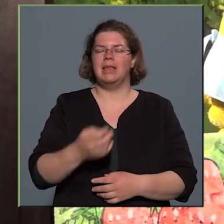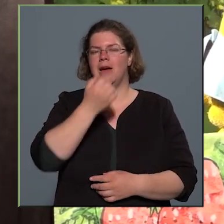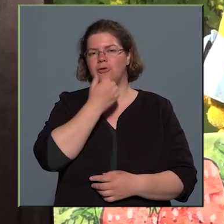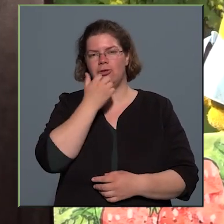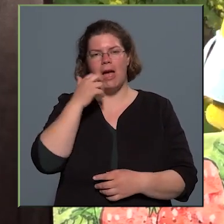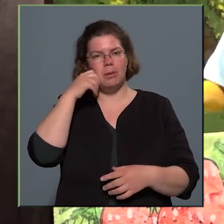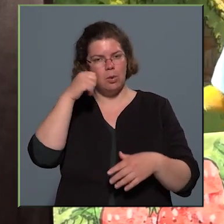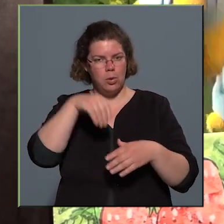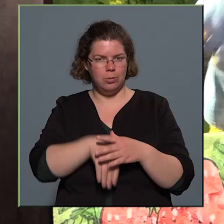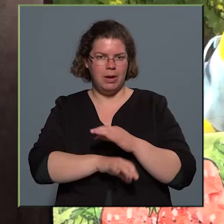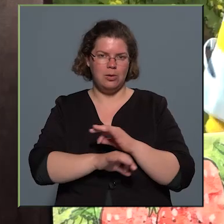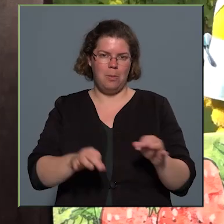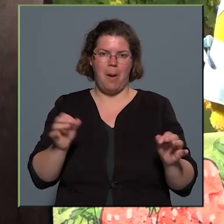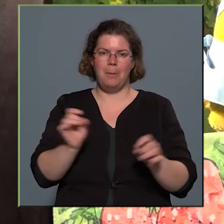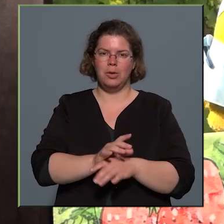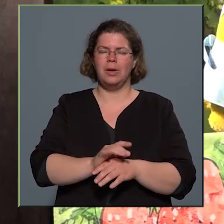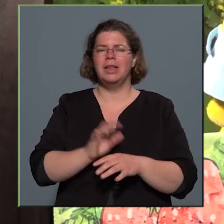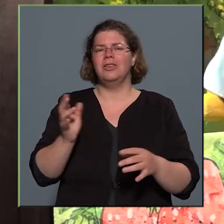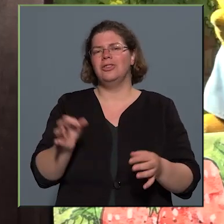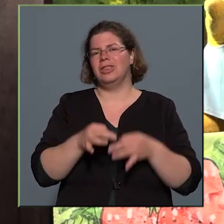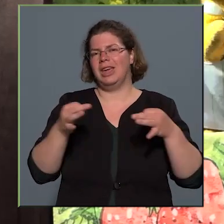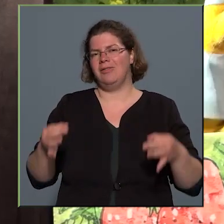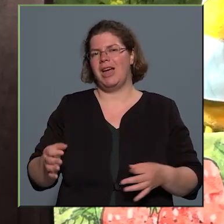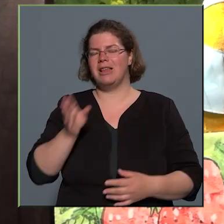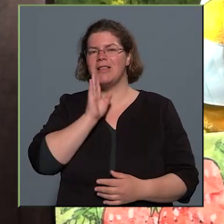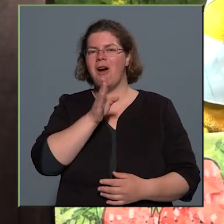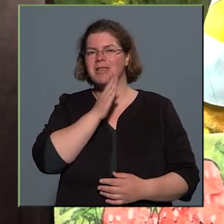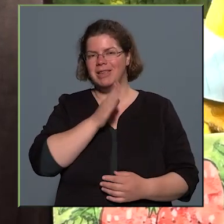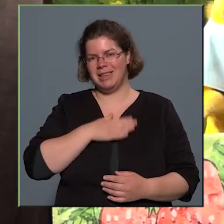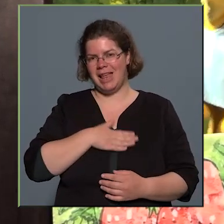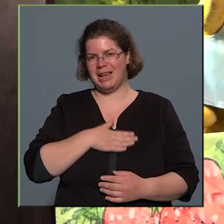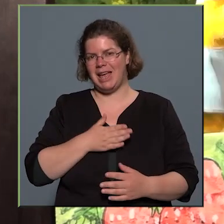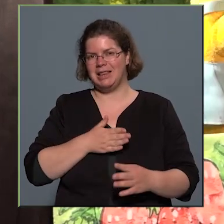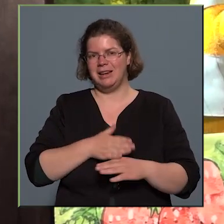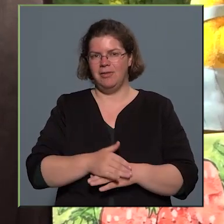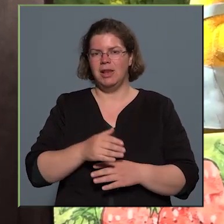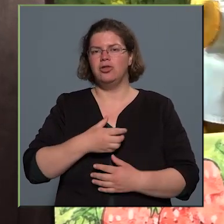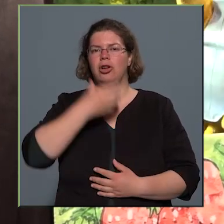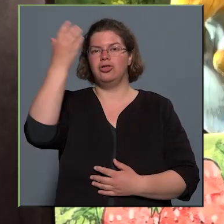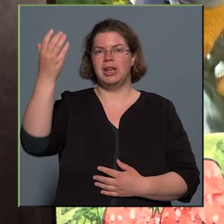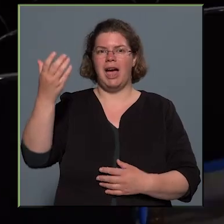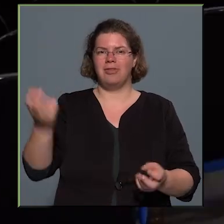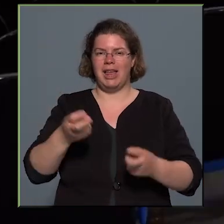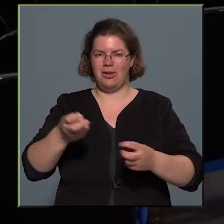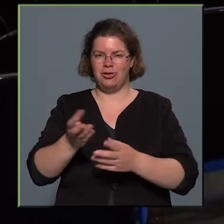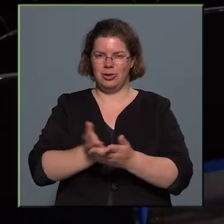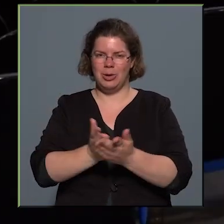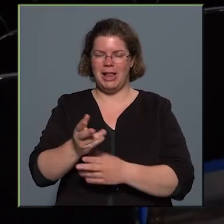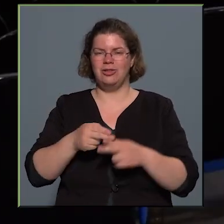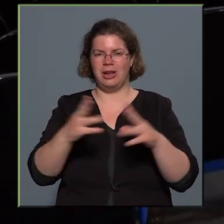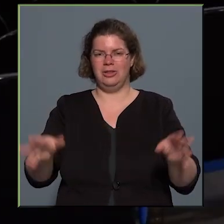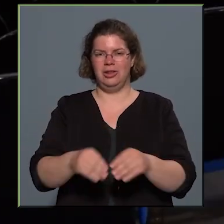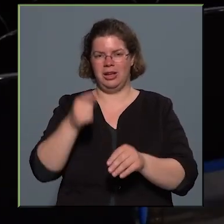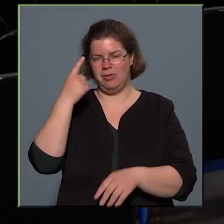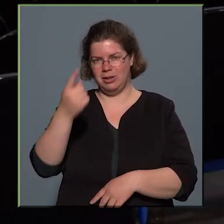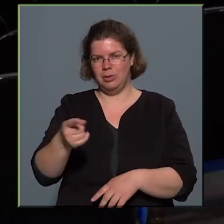bőrükben jobban boldogulnak, és hát ezt nyilván az anyai szeretet révén és a zsirávkereső szolgálat segítségével tudják megoldani,